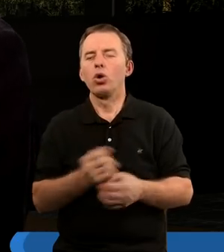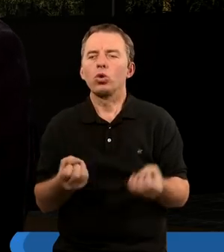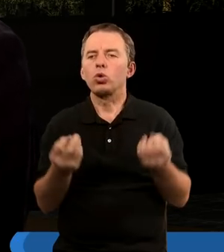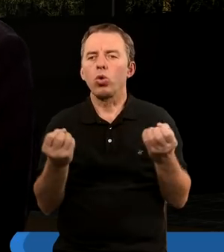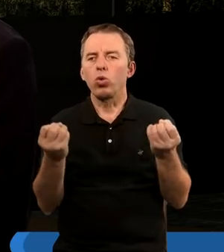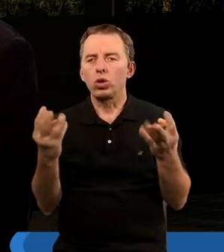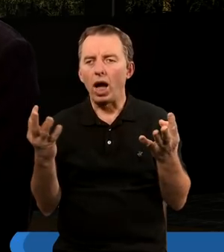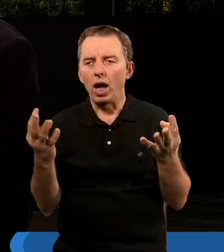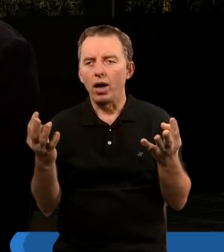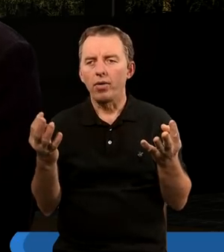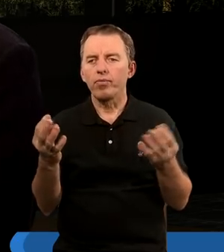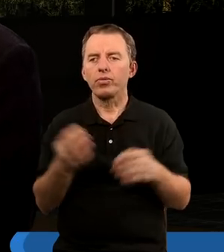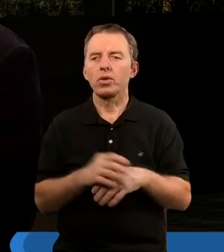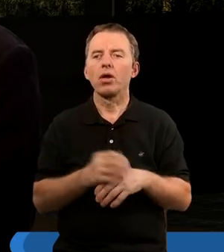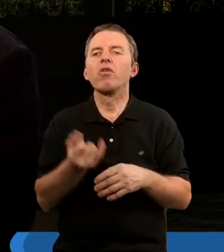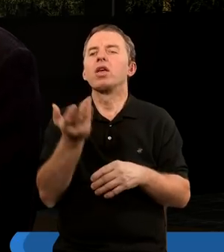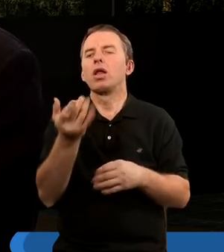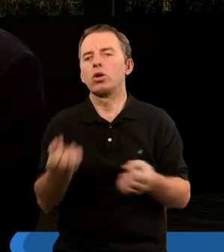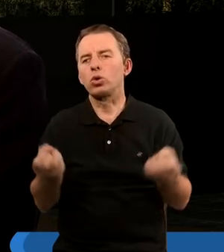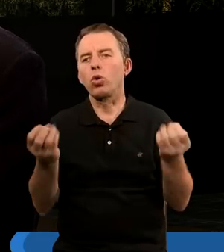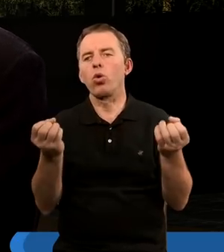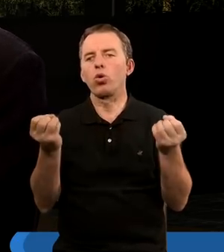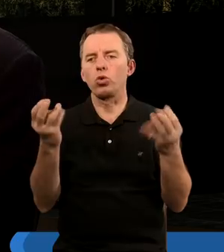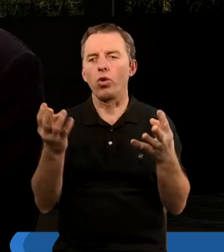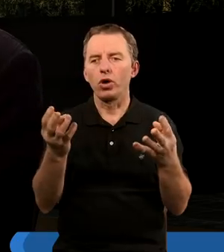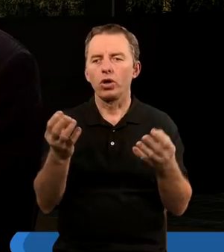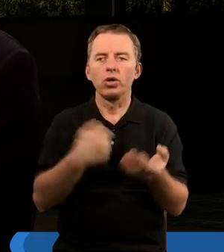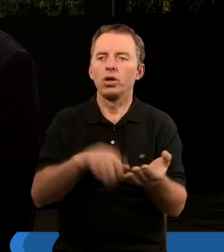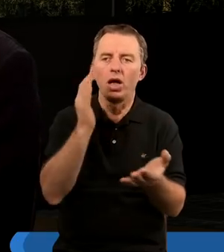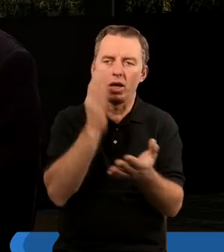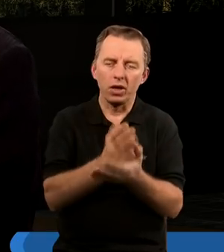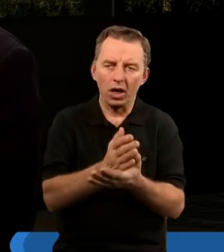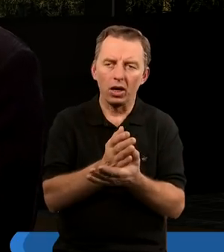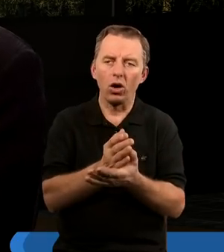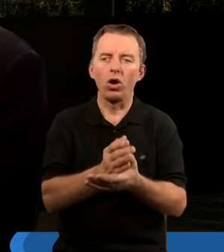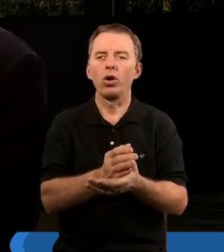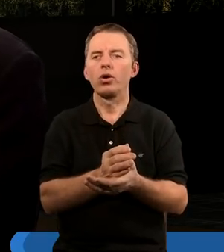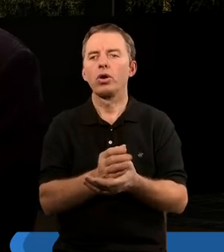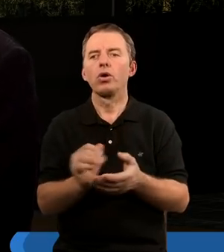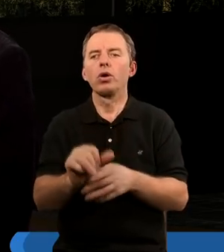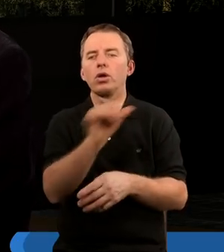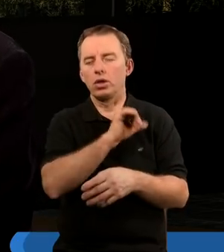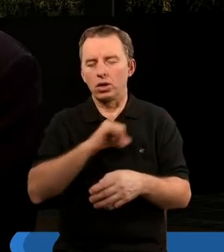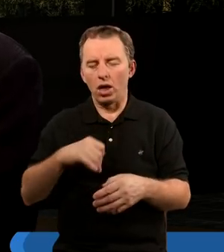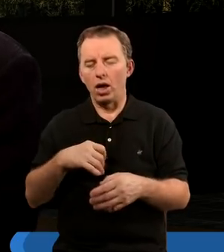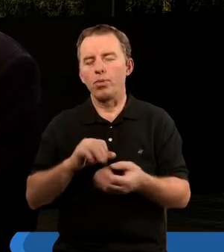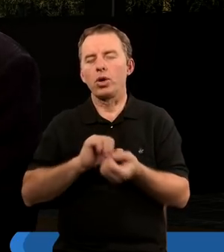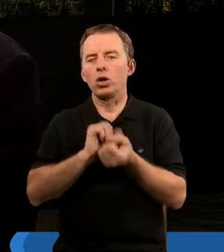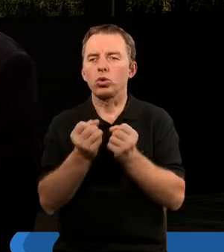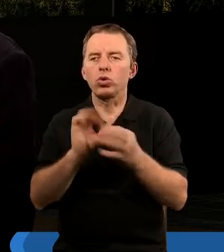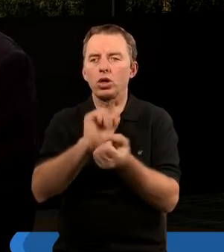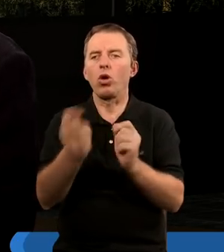cuda, ileż to cudów, w niektórych czasopismach same cuda są